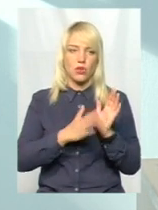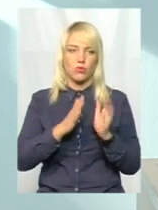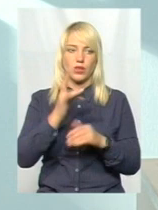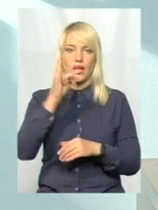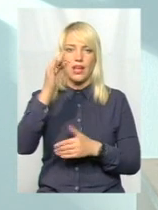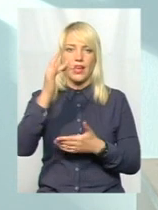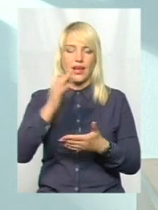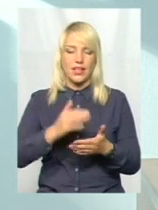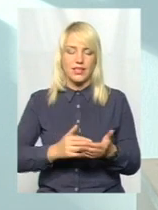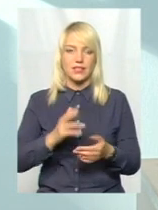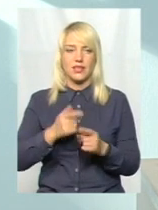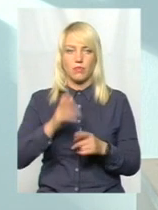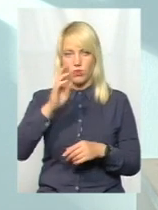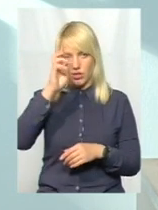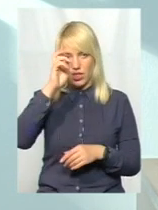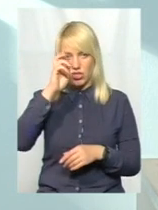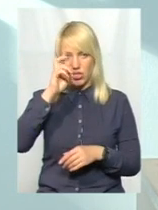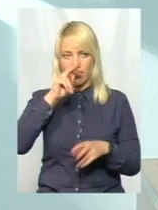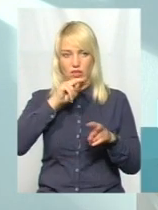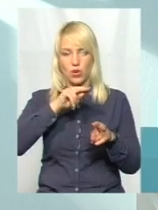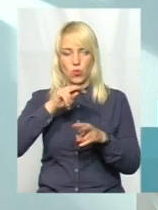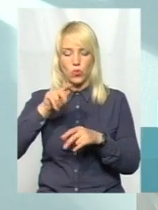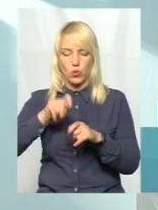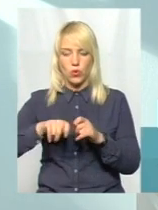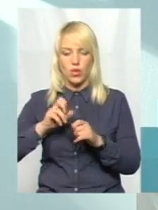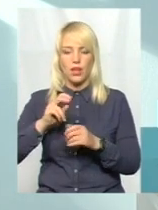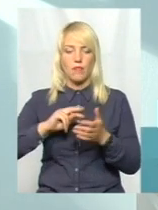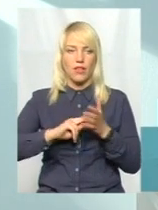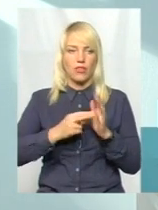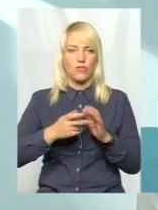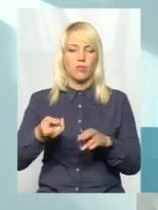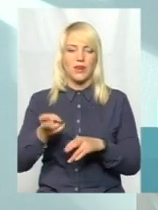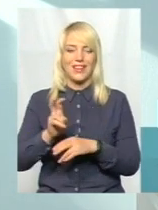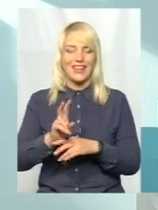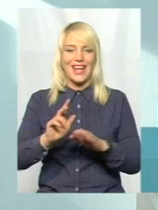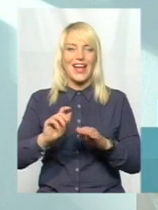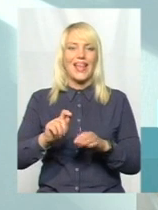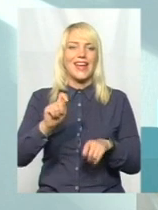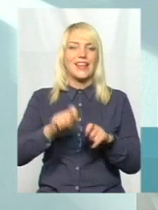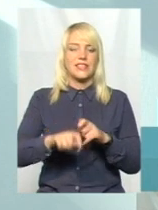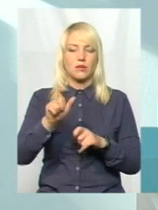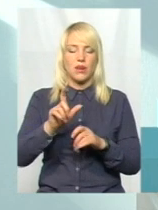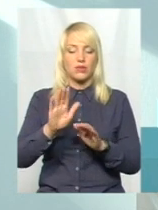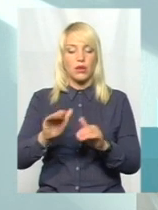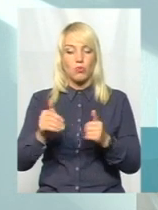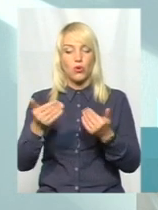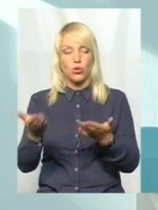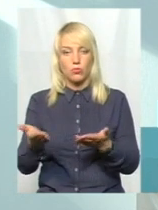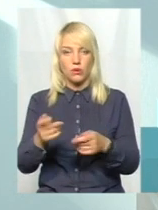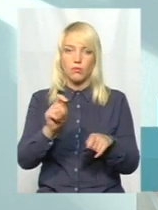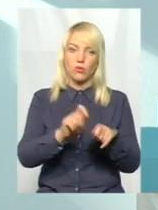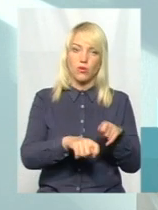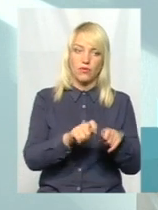захід державного контролю при плануванні, так скажімо, на наступний період. Прийде інспектор і порекомендує, перевірить і водночас